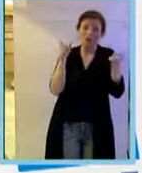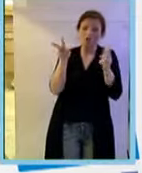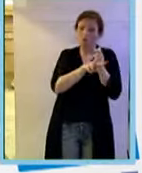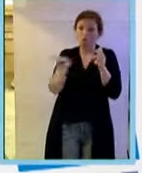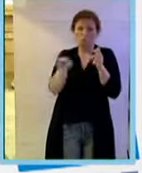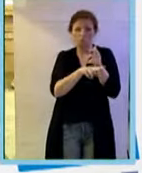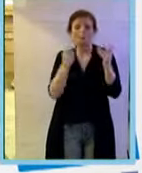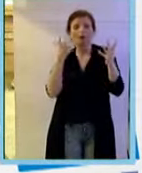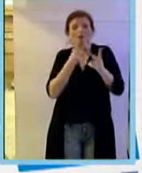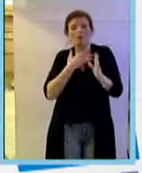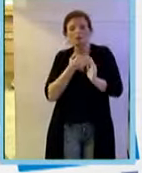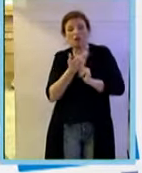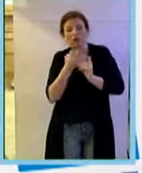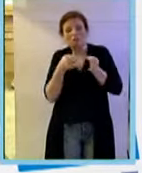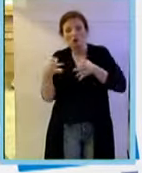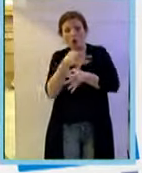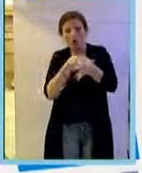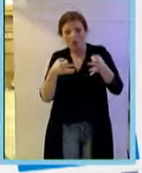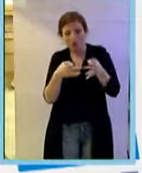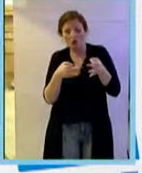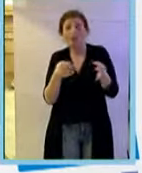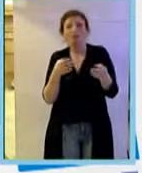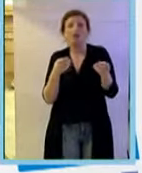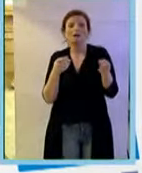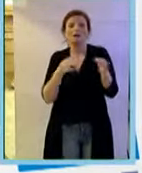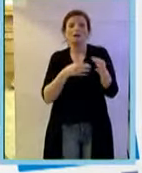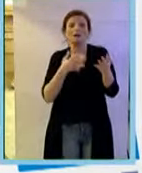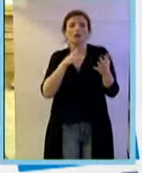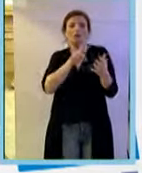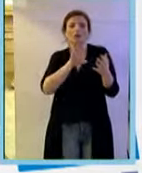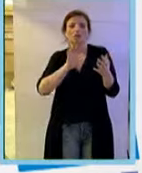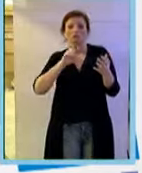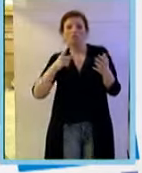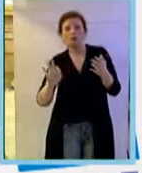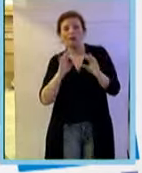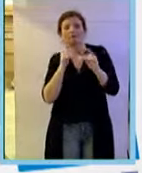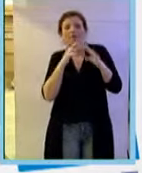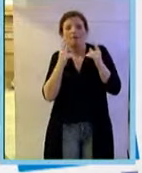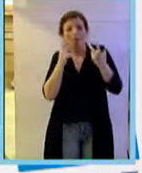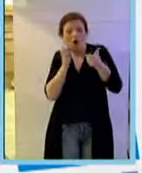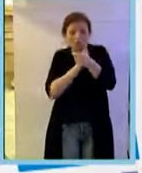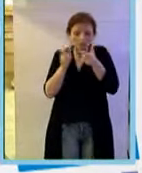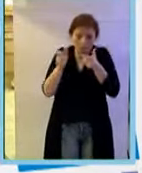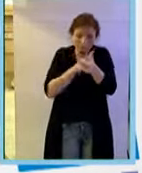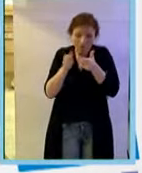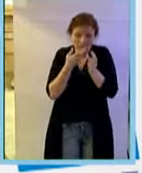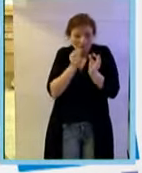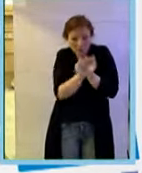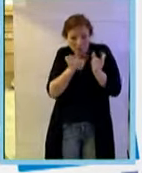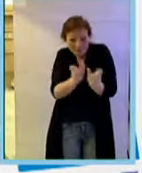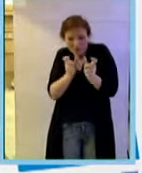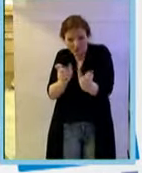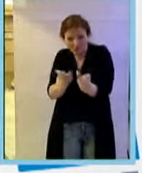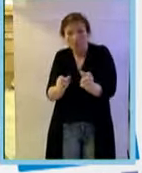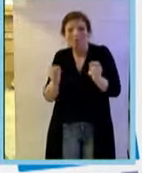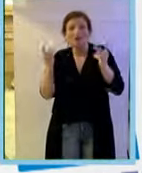ulteriori molecole leganti, PLGF o VEGF, che interagiscono in maniera selettiva con il VEGF recettore